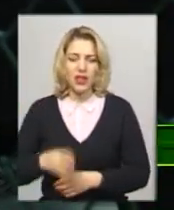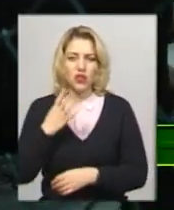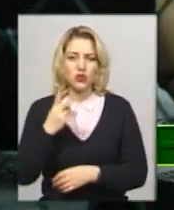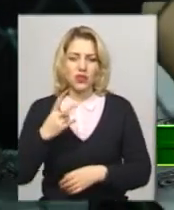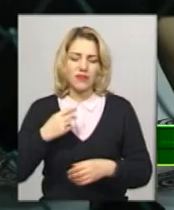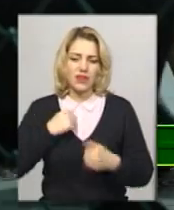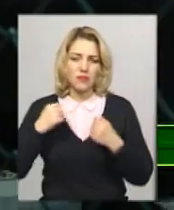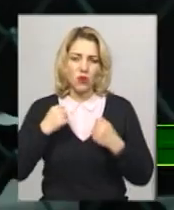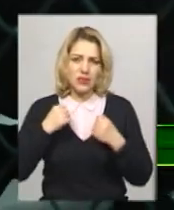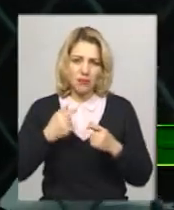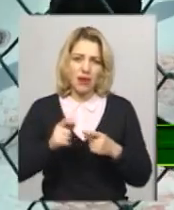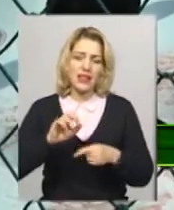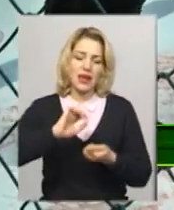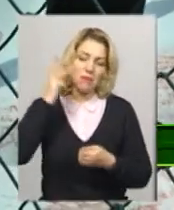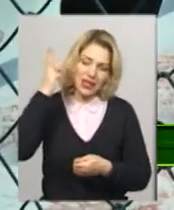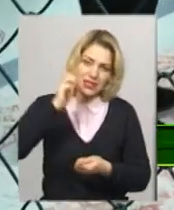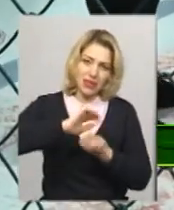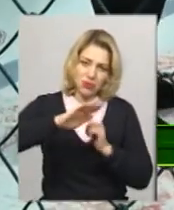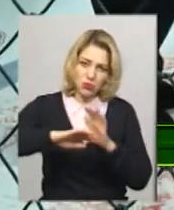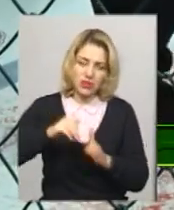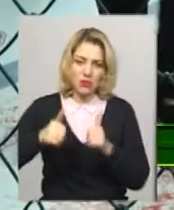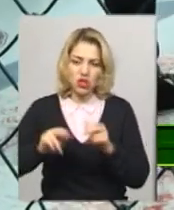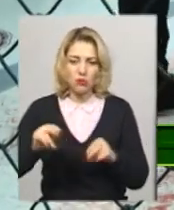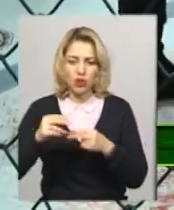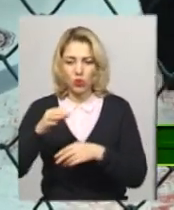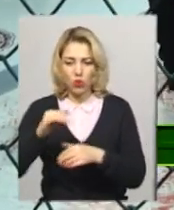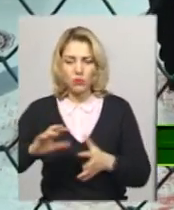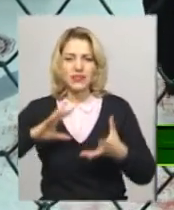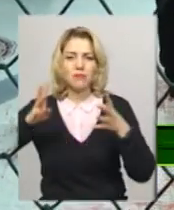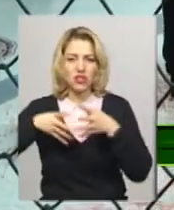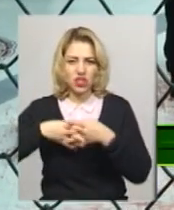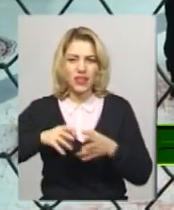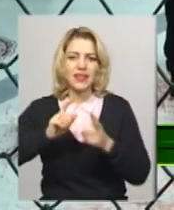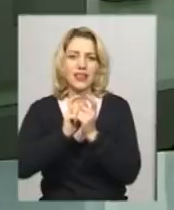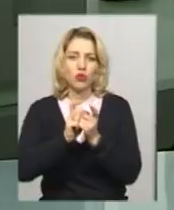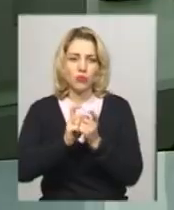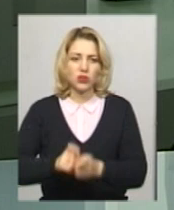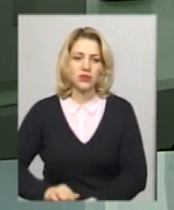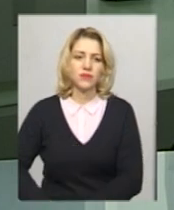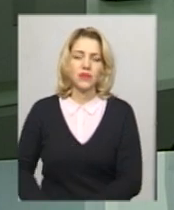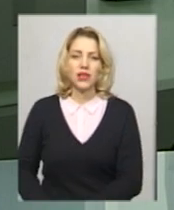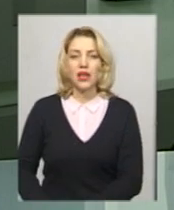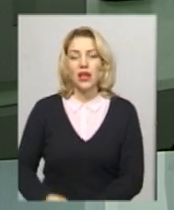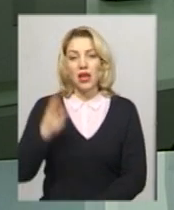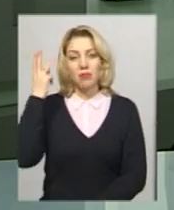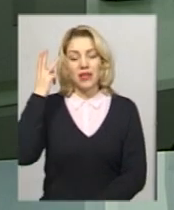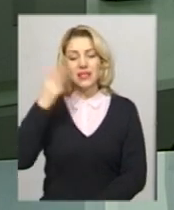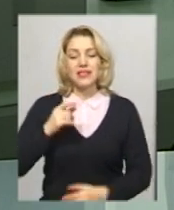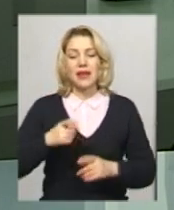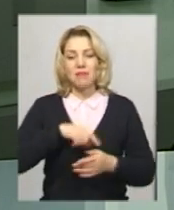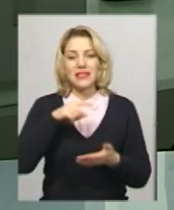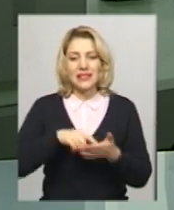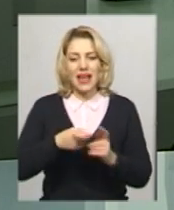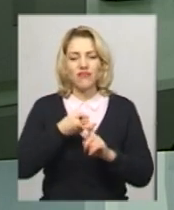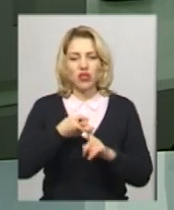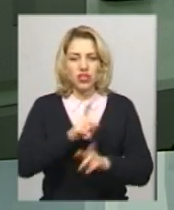спортсмени з Хмельницького та Кам'янсья-Подільського змагалися на чемпіонаті Олбасті зі змішаних єдиноборств. Хмельницька міська інфекційна